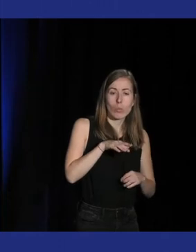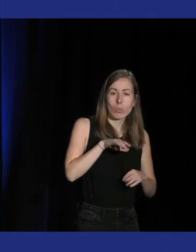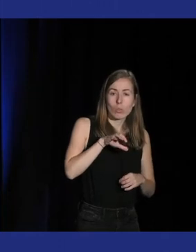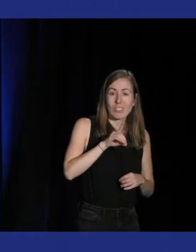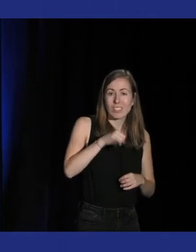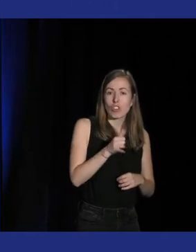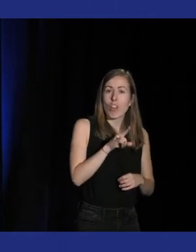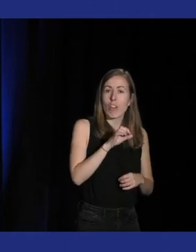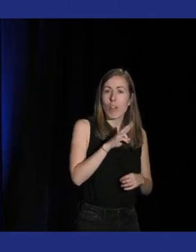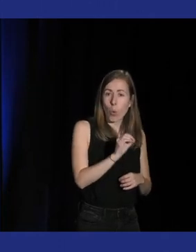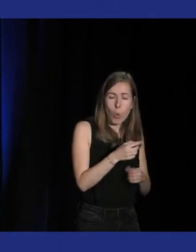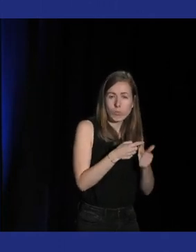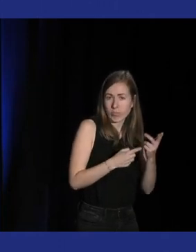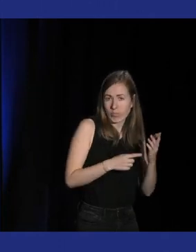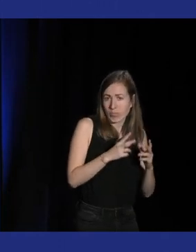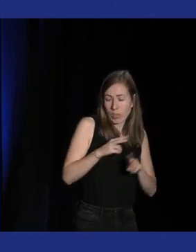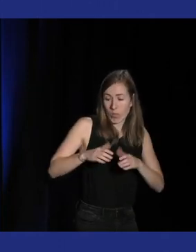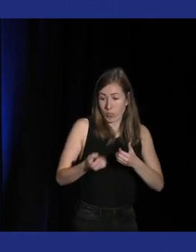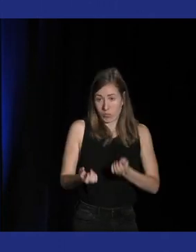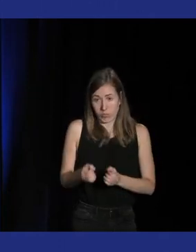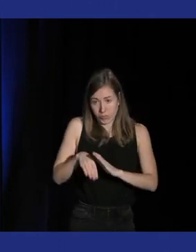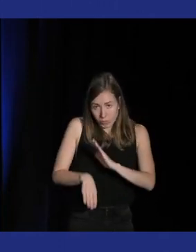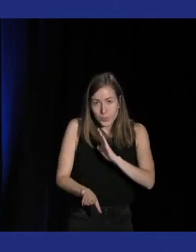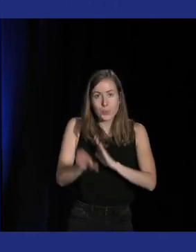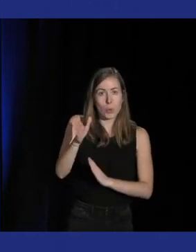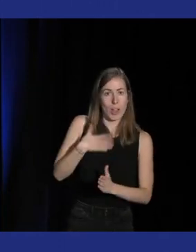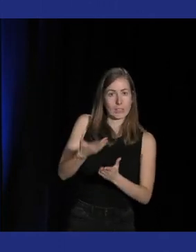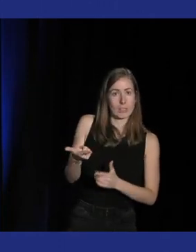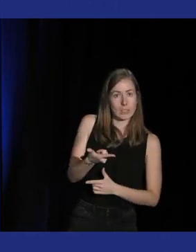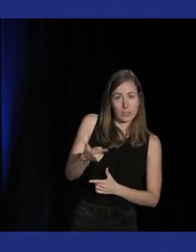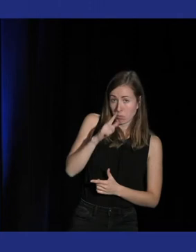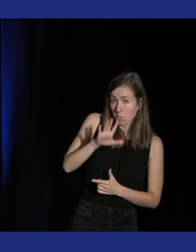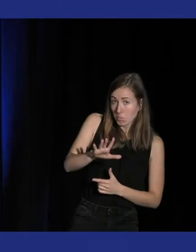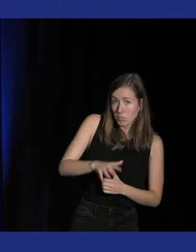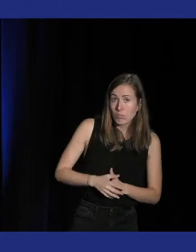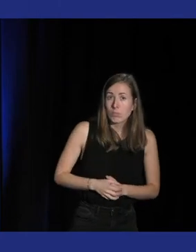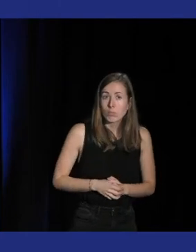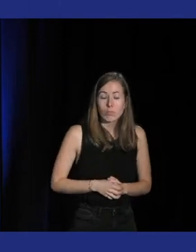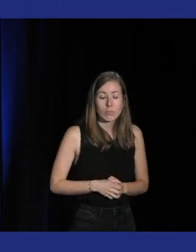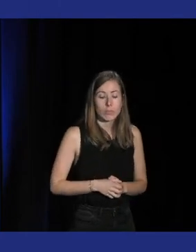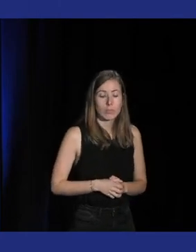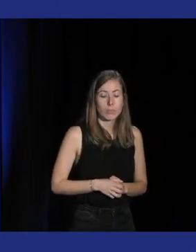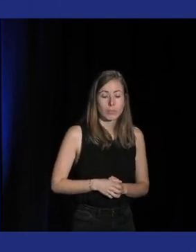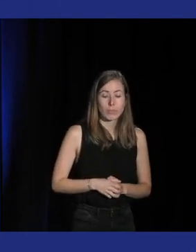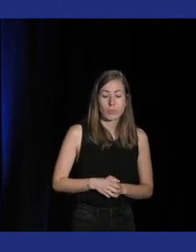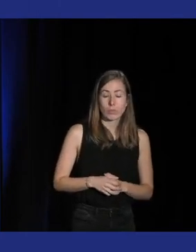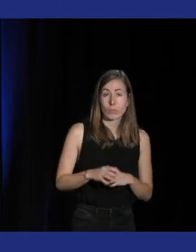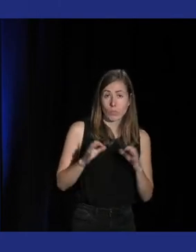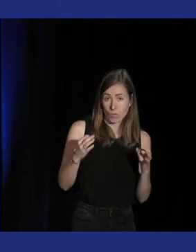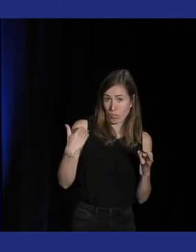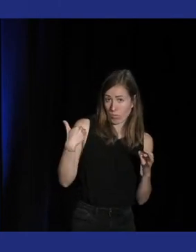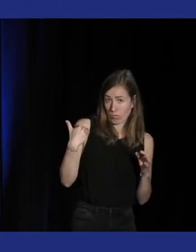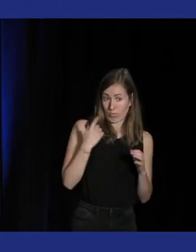précise pour pouvoir suivre le rythme Je pense que ça rejoint un peu un point qu'on était en train d'évoquer juste avant c'est